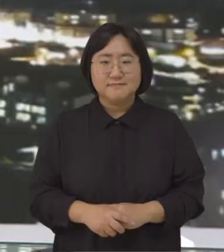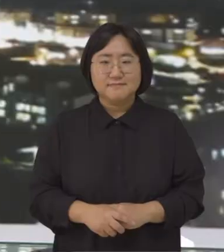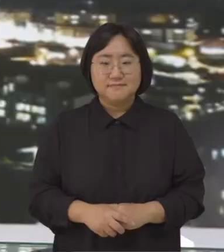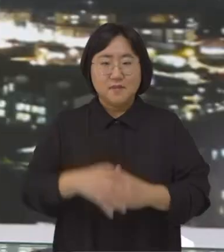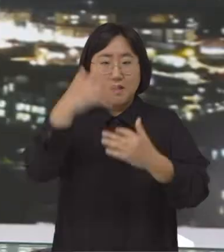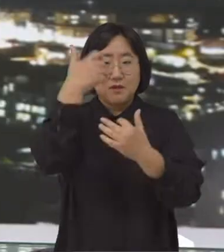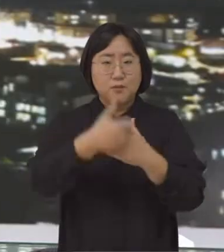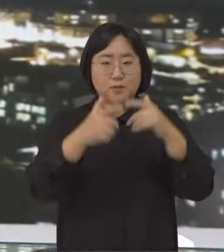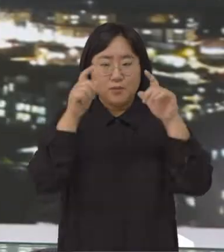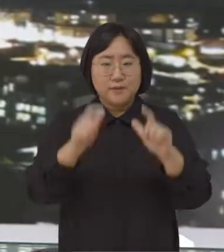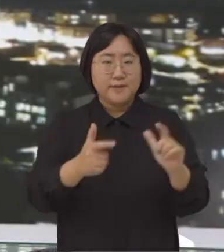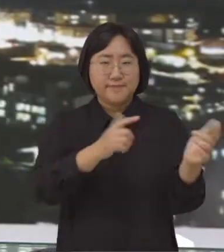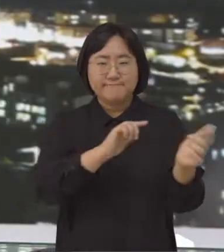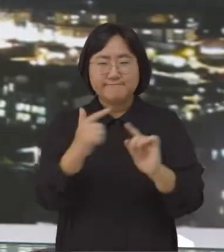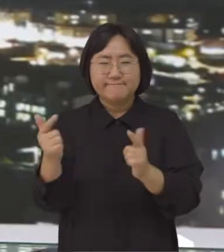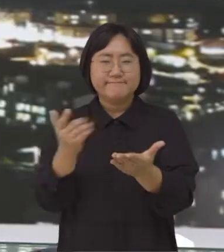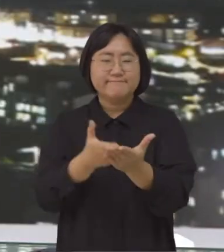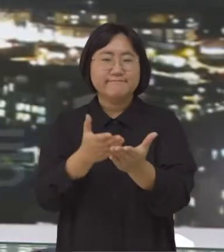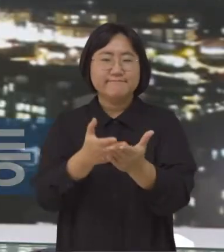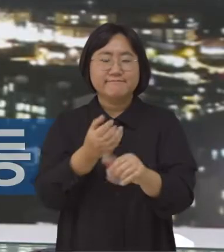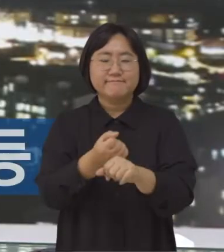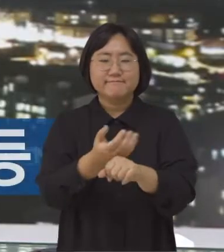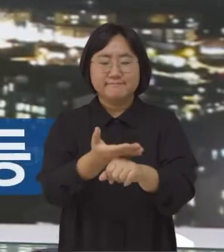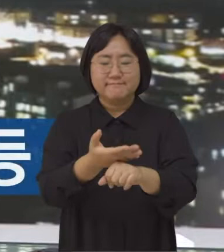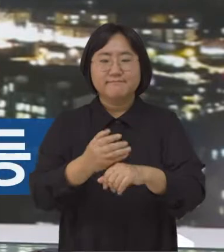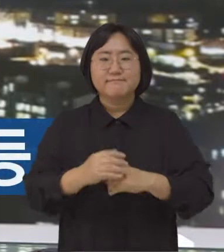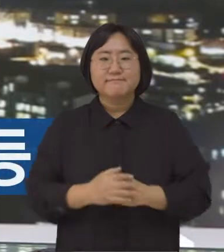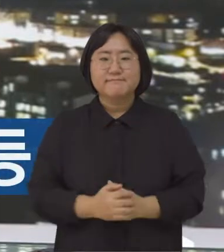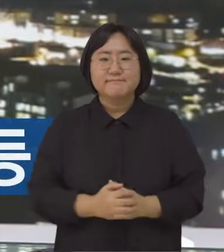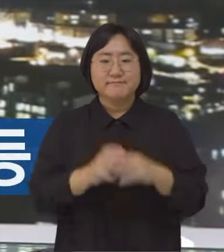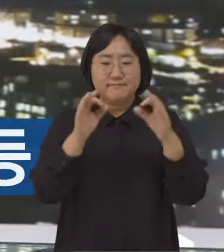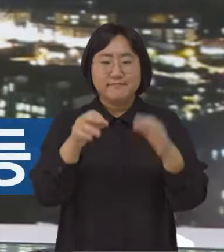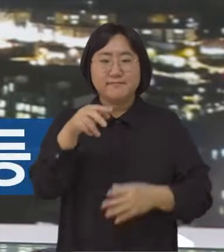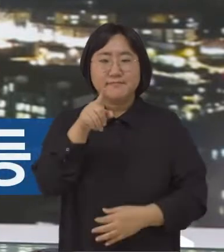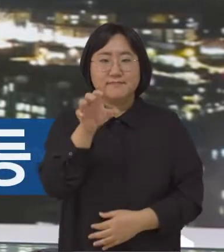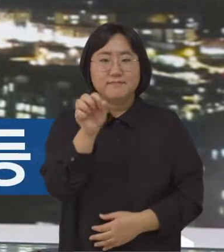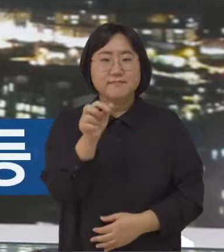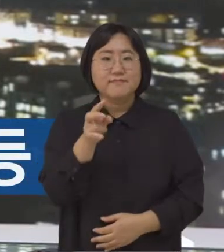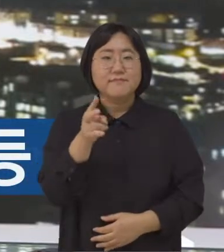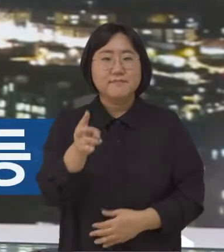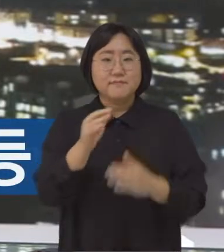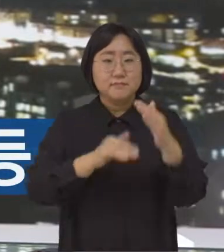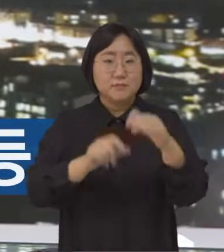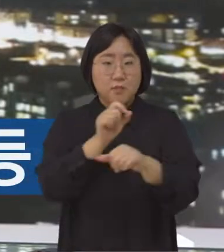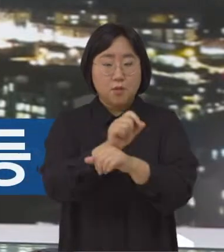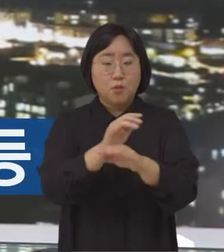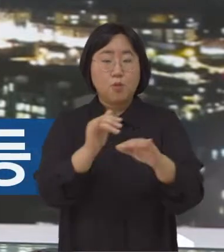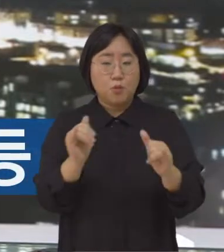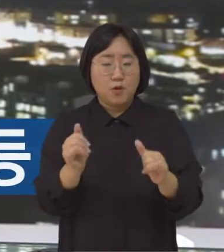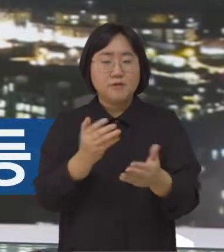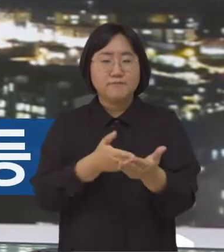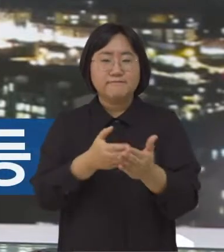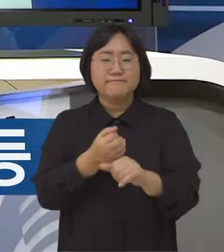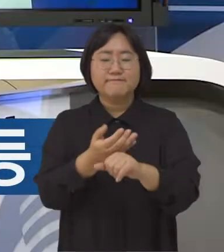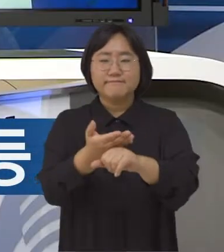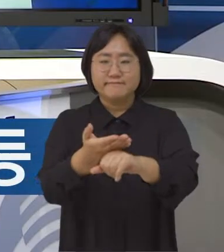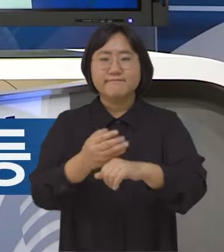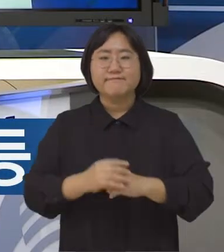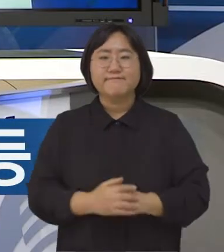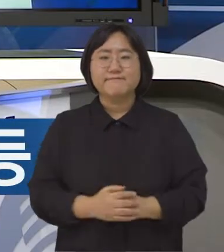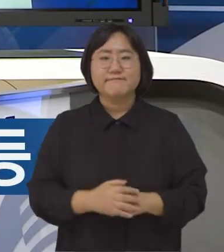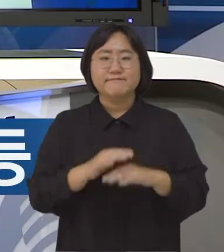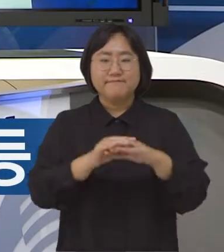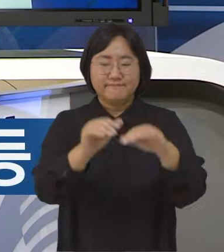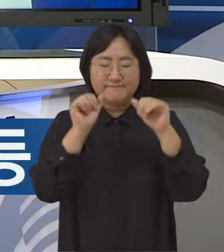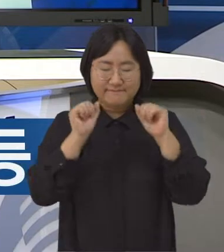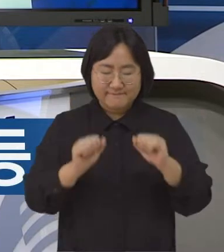서귀포시 지역의 다양한 소식을 전해드리는 서귀포 소식입니다. 서귀포시청의 김성혜 주무관 연결해 보겠습니다. 주무관님